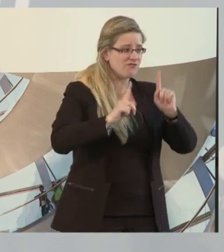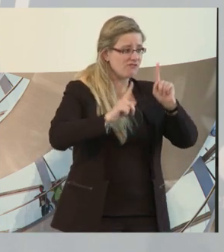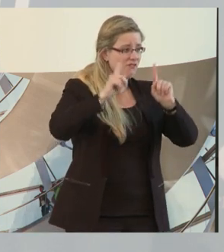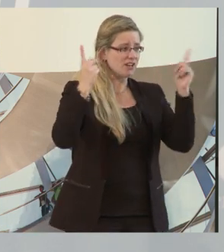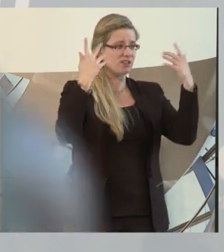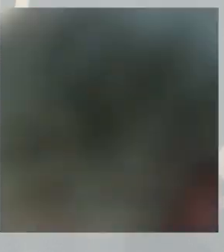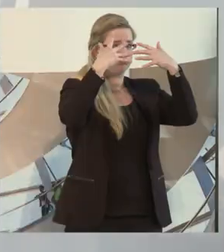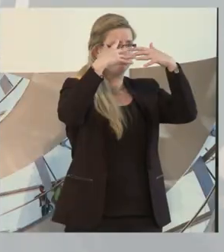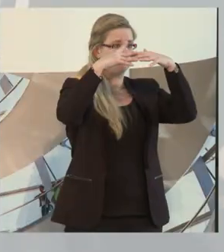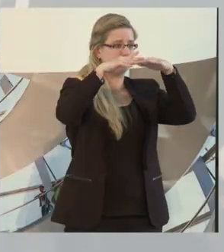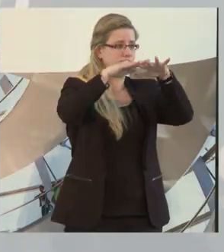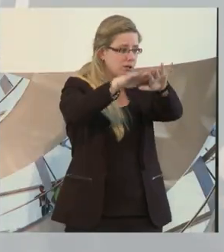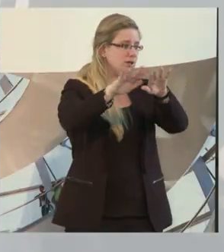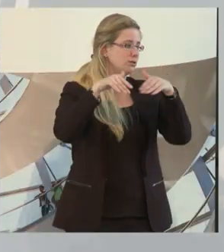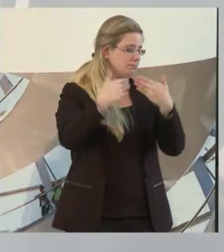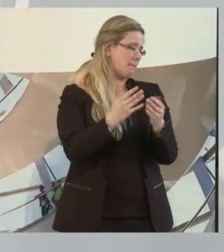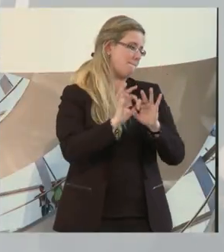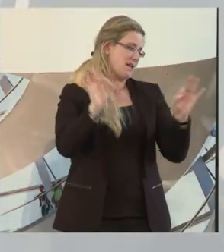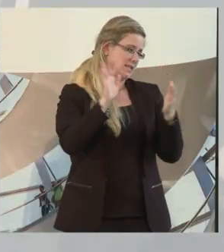was wir reingebracht haben in die Unternehmen.